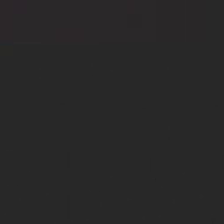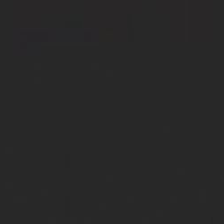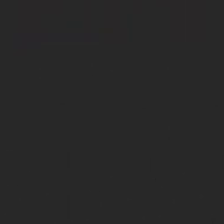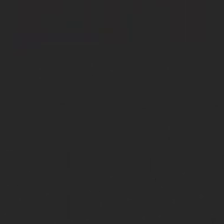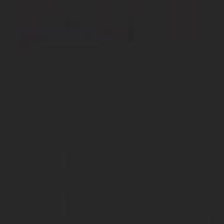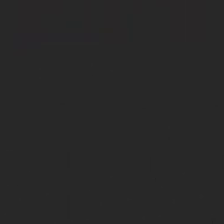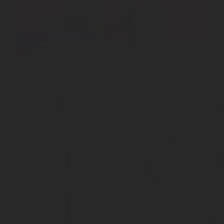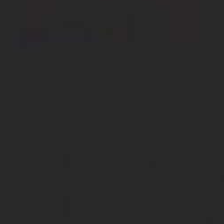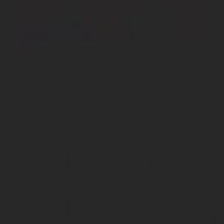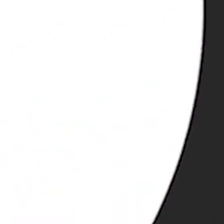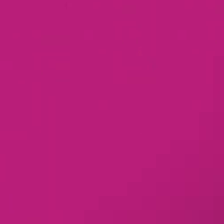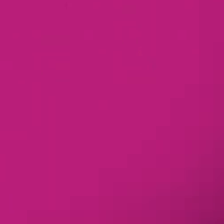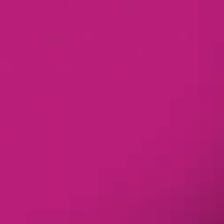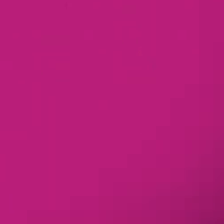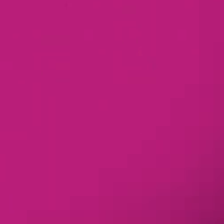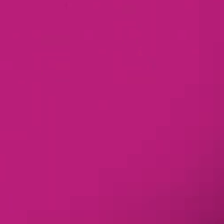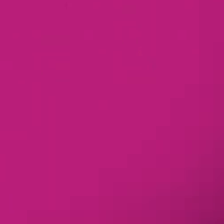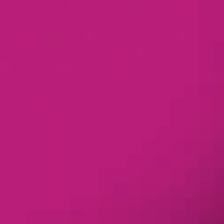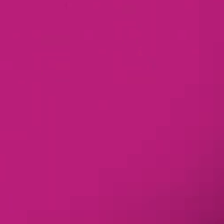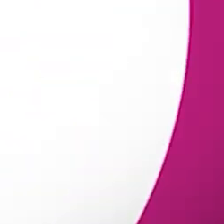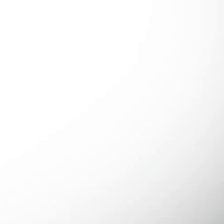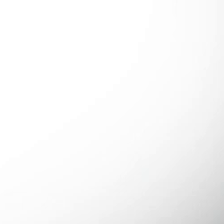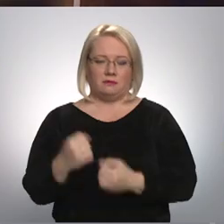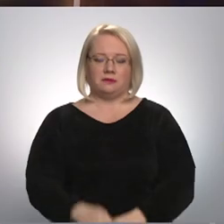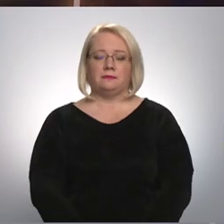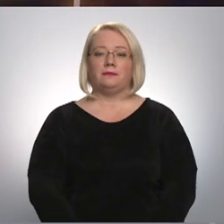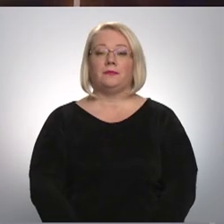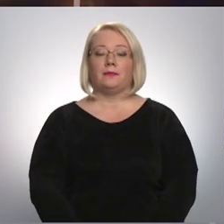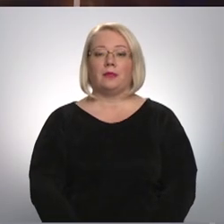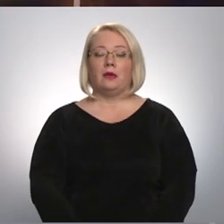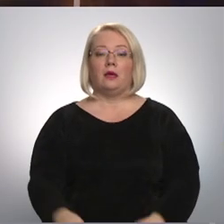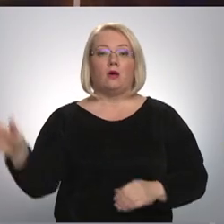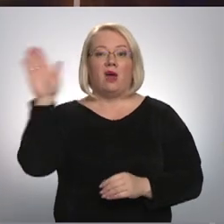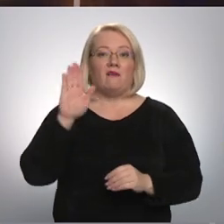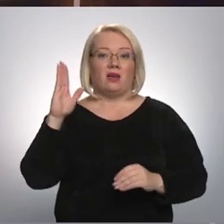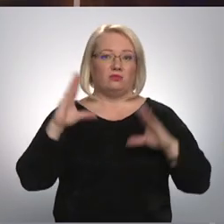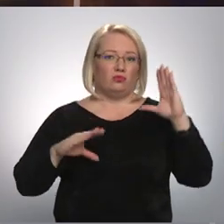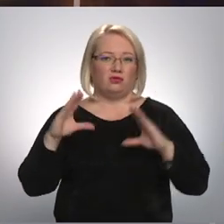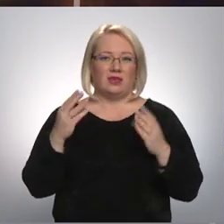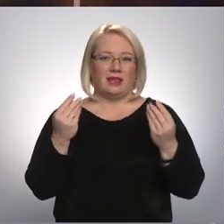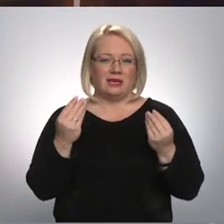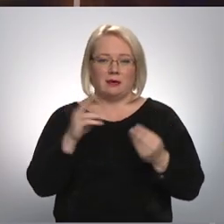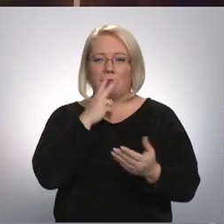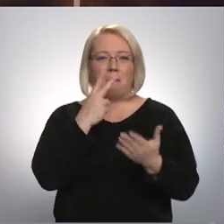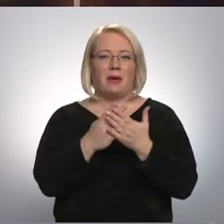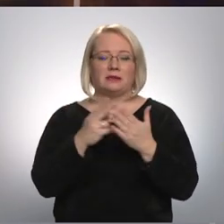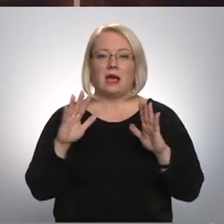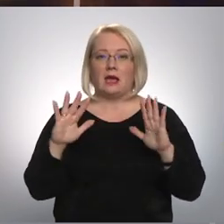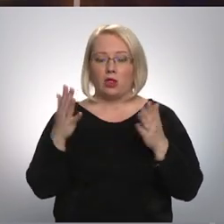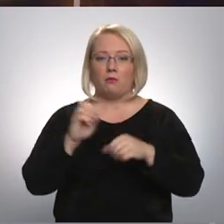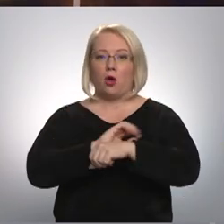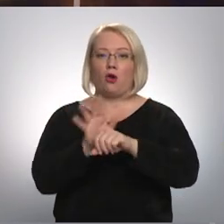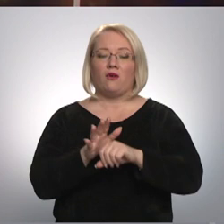Re! Viss ēters ir te! No valsts budžeta līdzakļiem neparedzētiem gadījumiem COVID